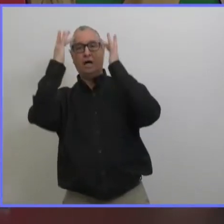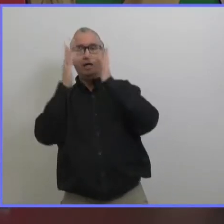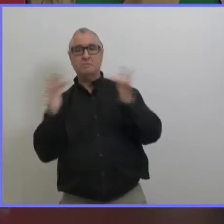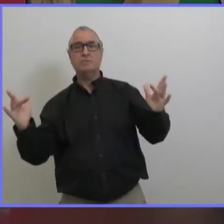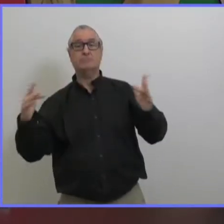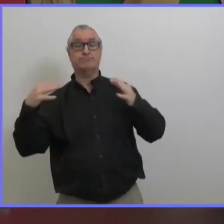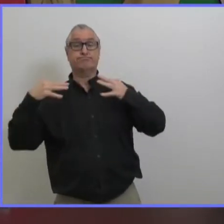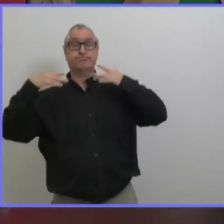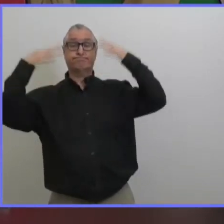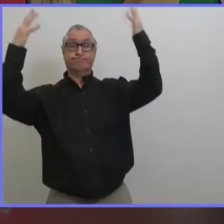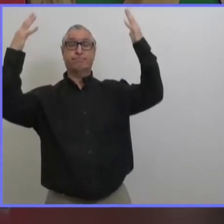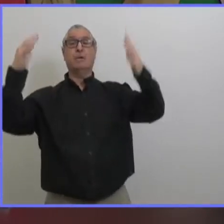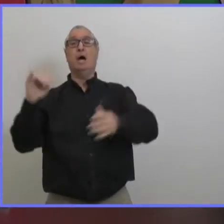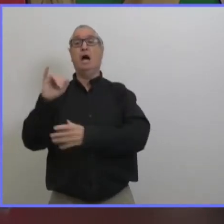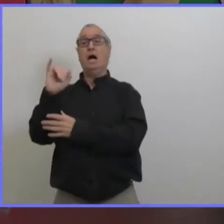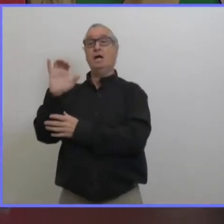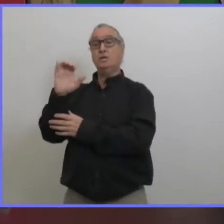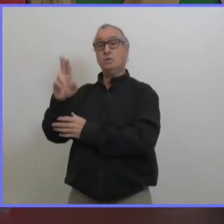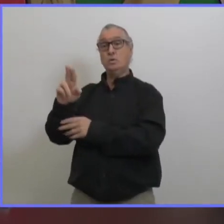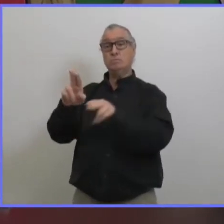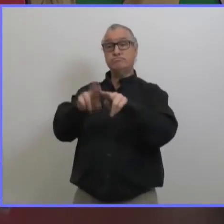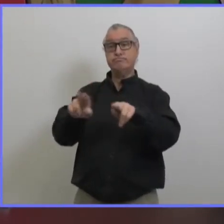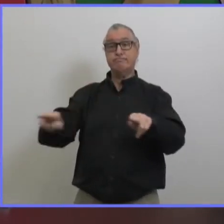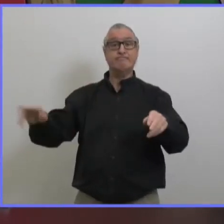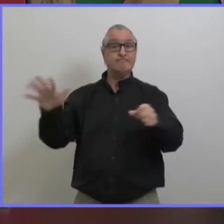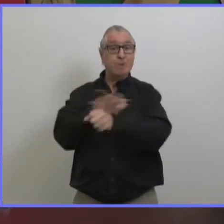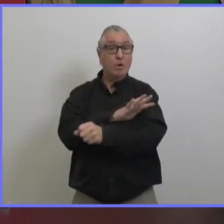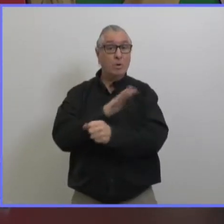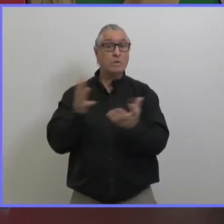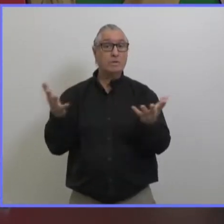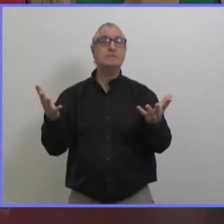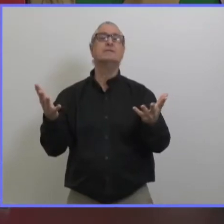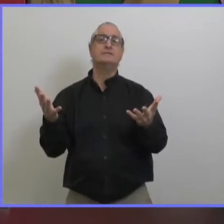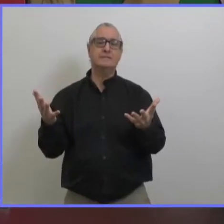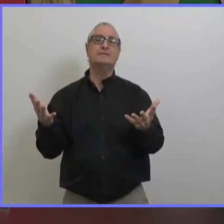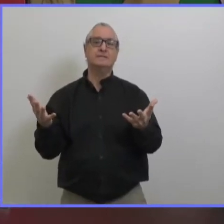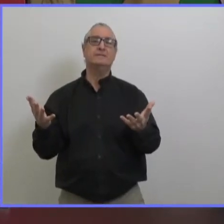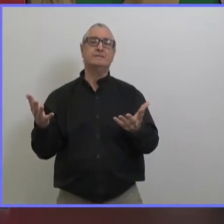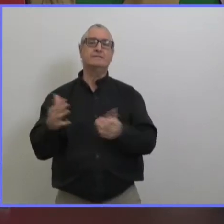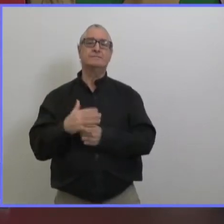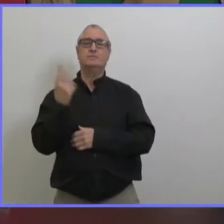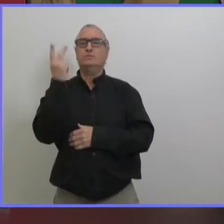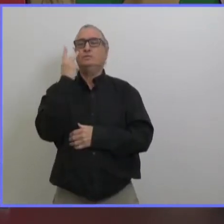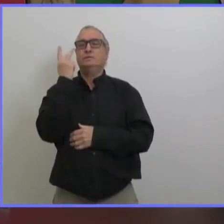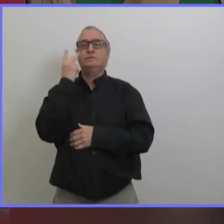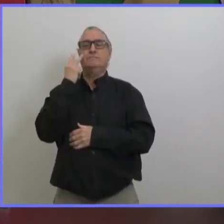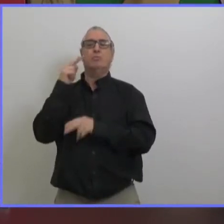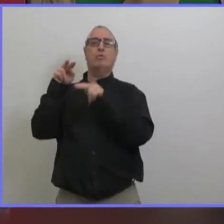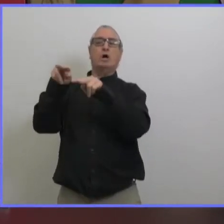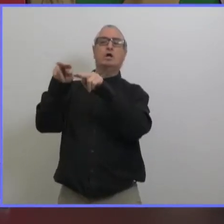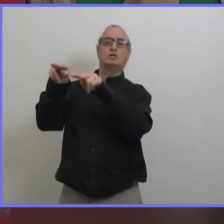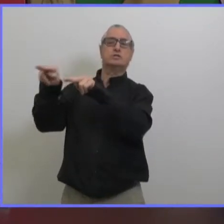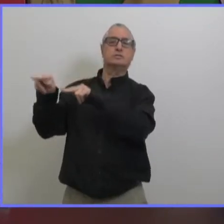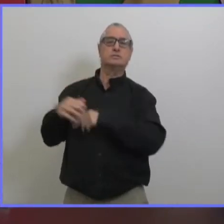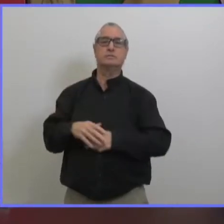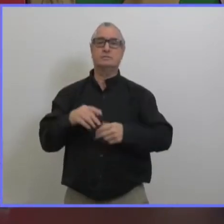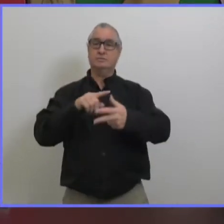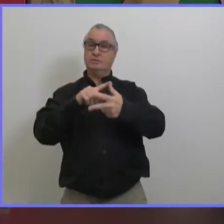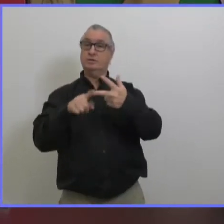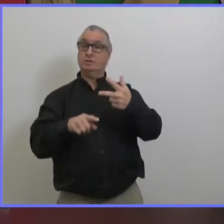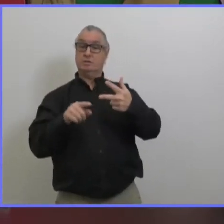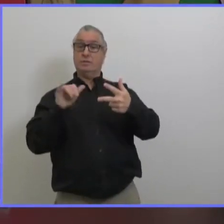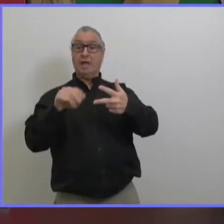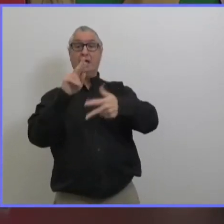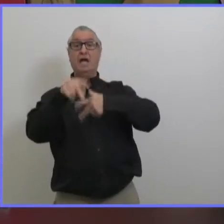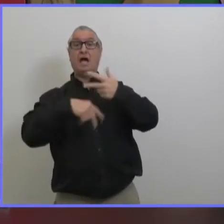dépistage c'est aussi une question de la capacité dans les hôpitaux etc ce que je peux vous dire c'est qu'avec les variants préoccupant il ya un risque